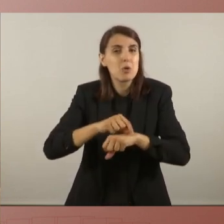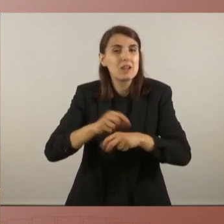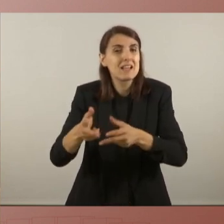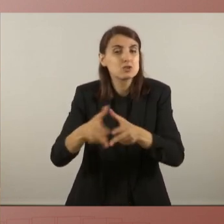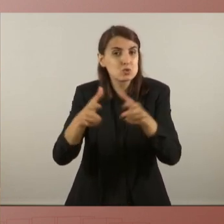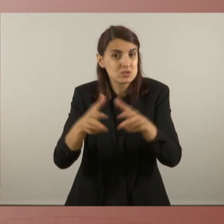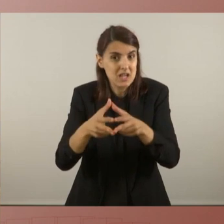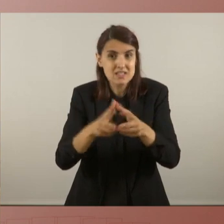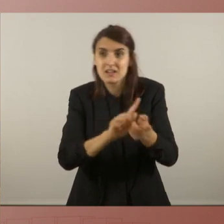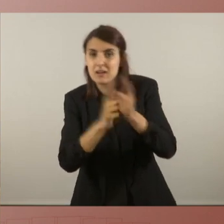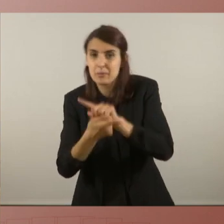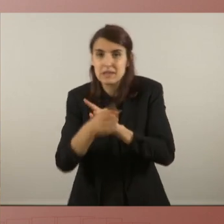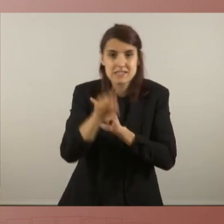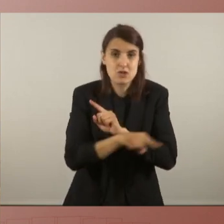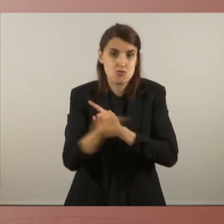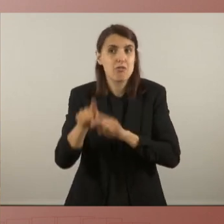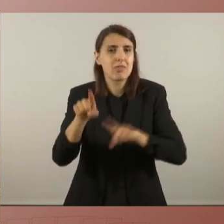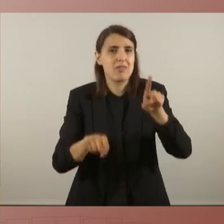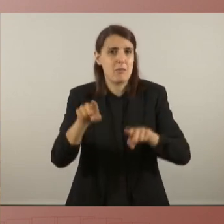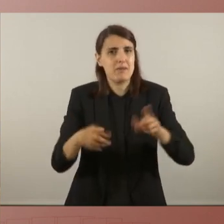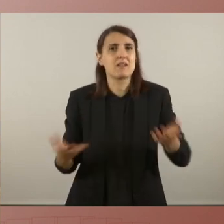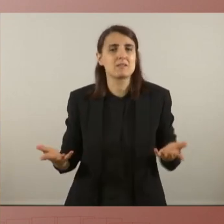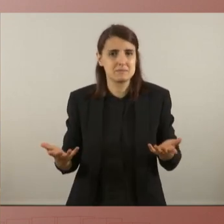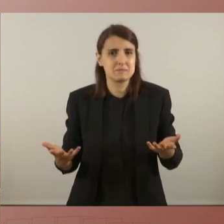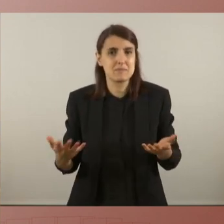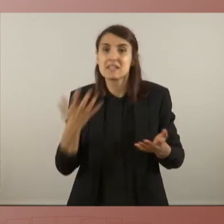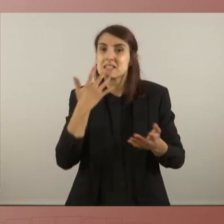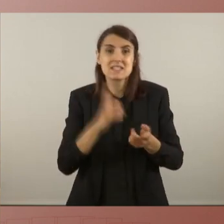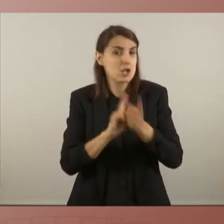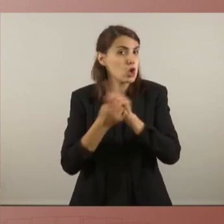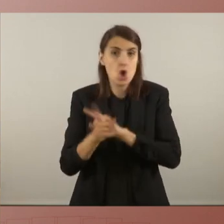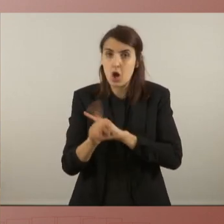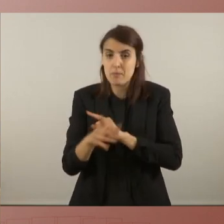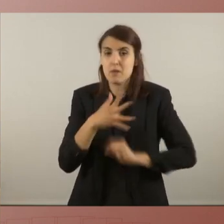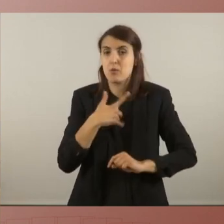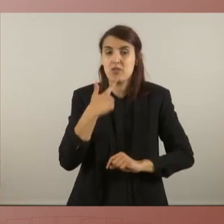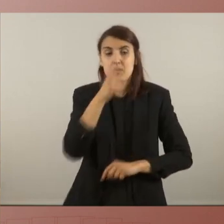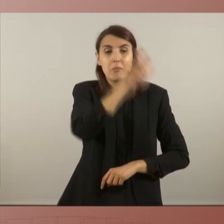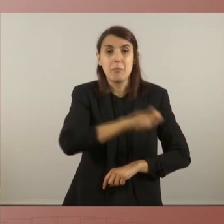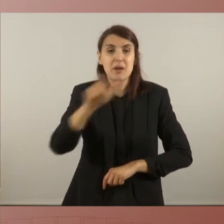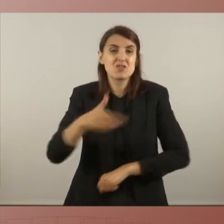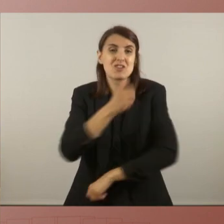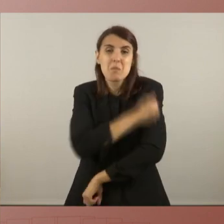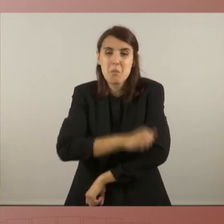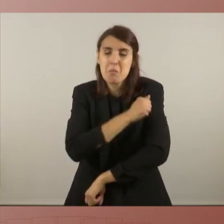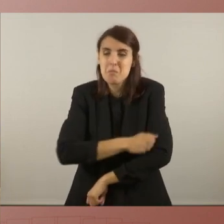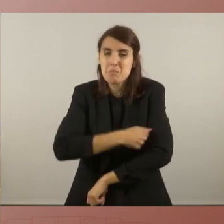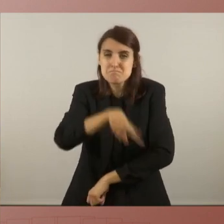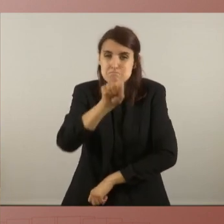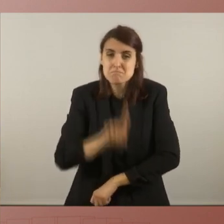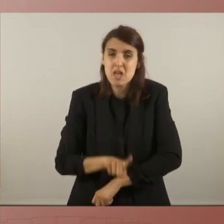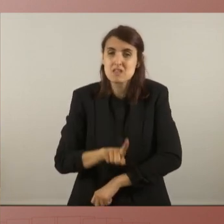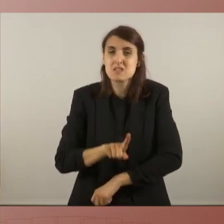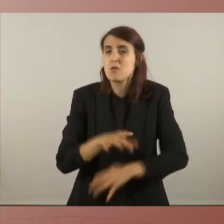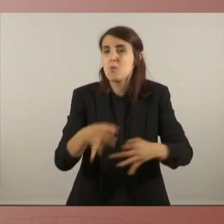Canviar-les, transformar-les, perquè no siguin com sempre, que les persones més vulnerables, les de sempre, són les que acaben